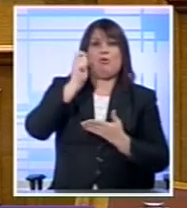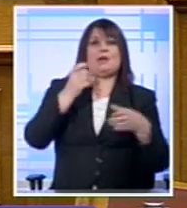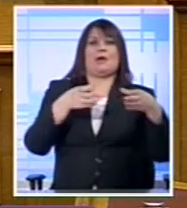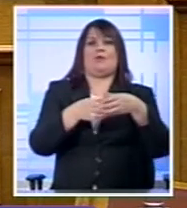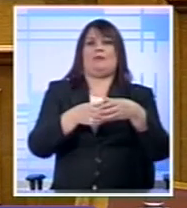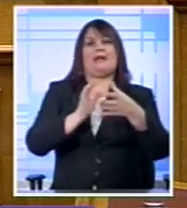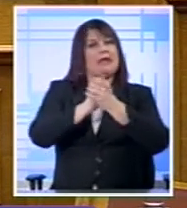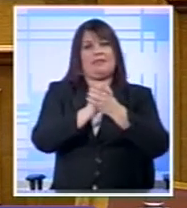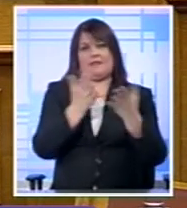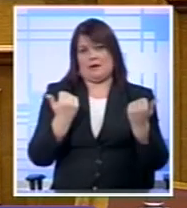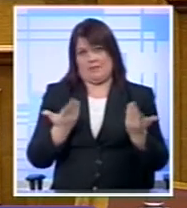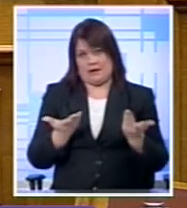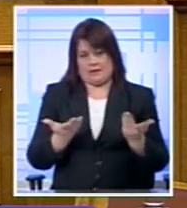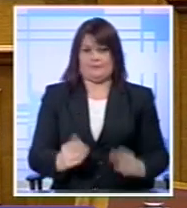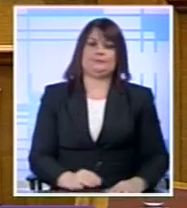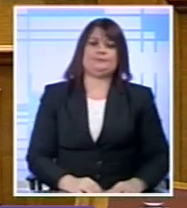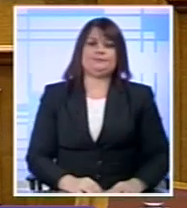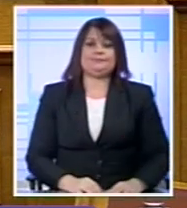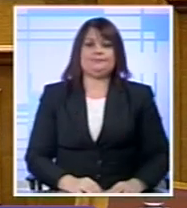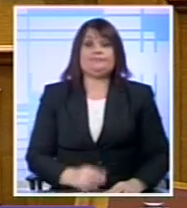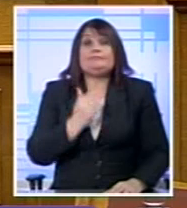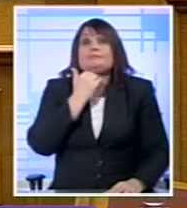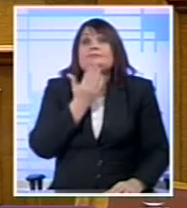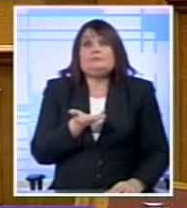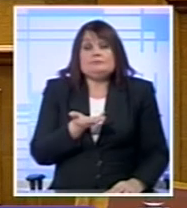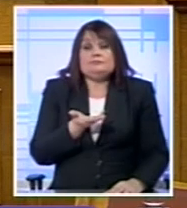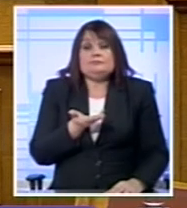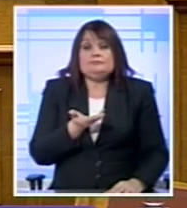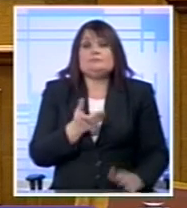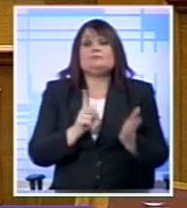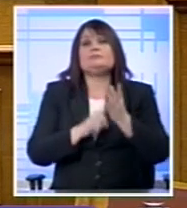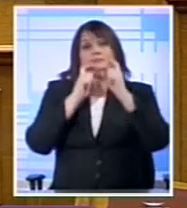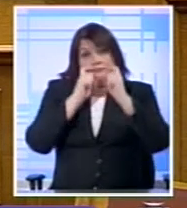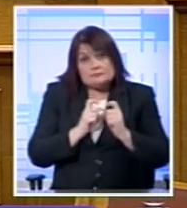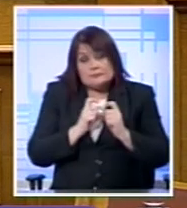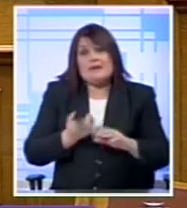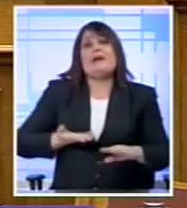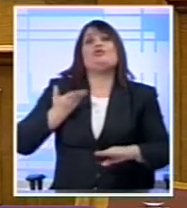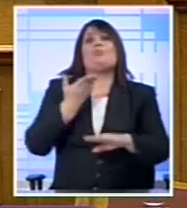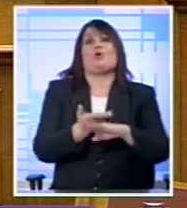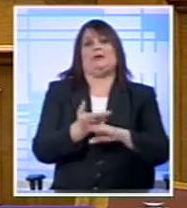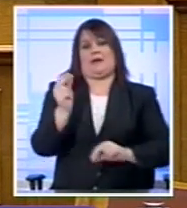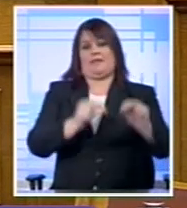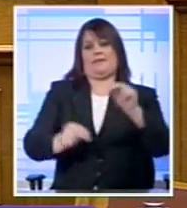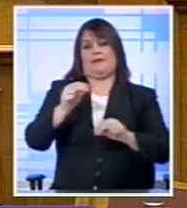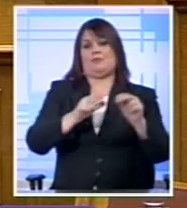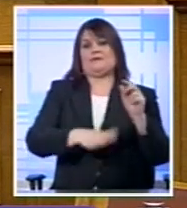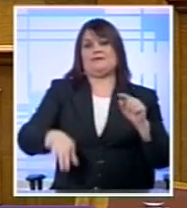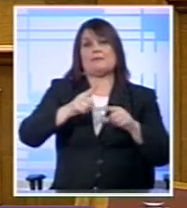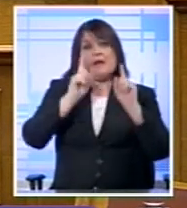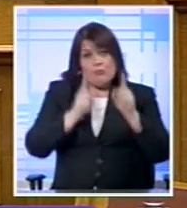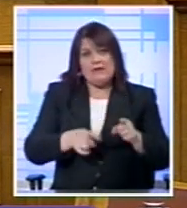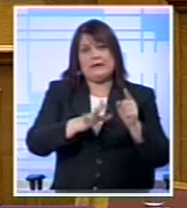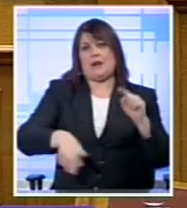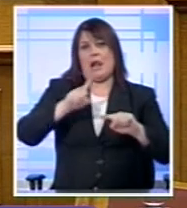Γι' αυτό δεν μπορούσα άλλο Παρά να υποχρεωθώ Να προτείνω και το δημοψήφισμα Διότι